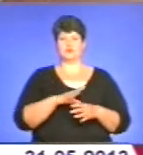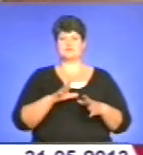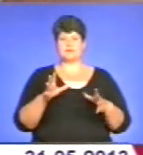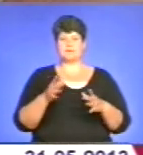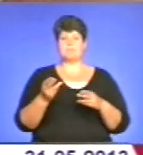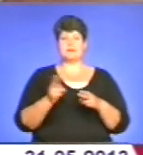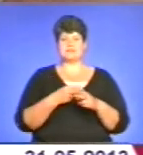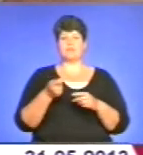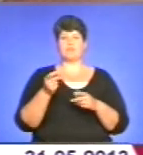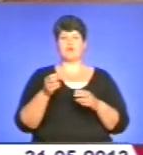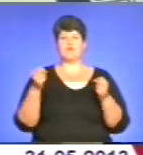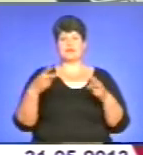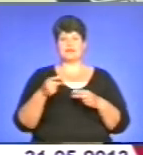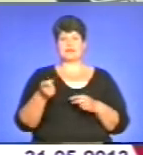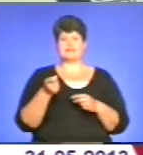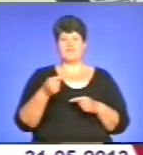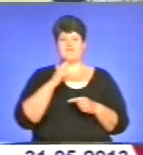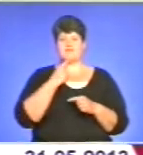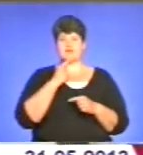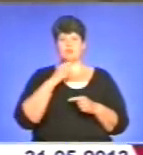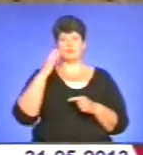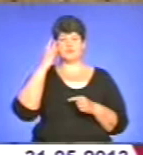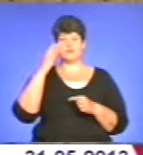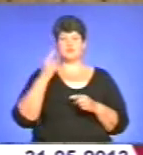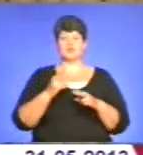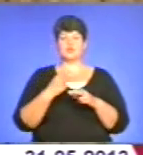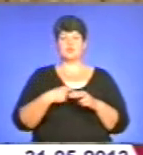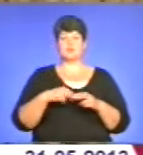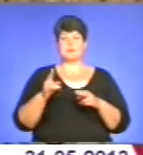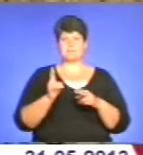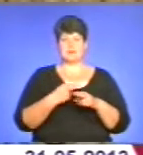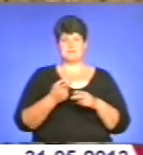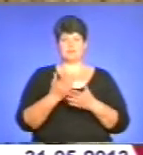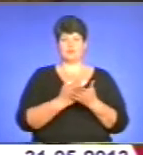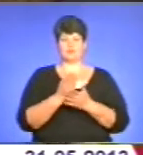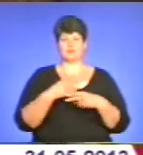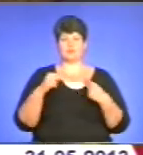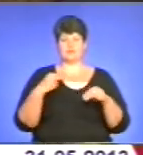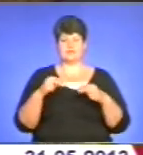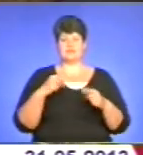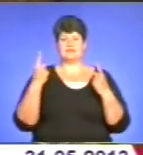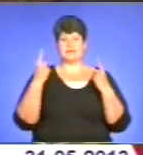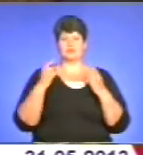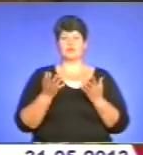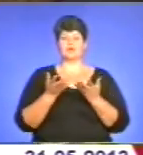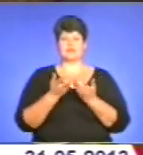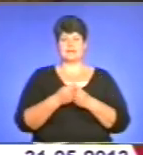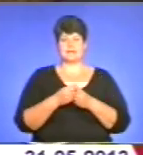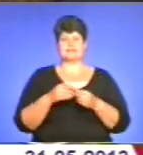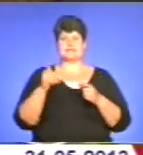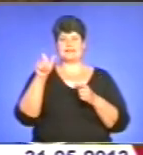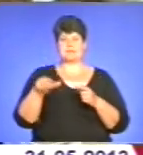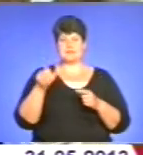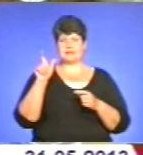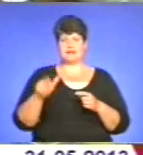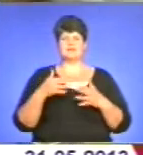касири важко уявити собі сучасну сферу послуг і торгівлі. Незважаючи на велику кількість терміналів, інших систем електронних розрахунків,